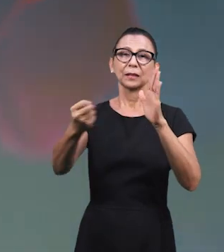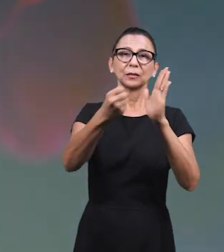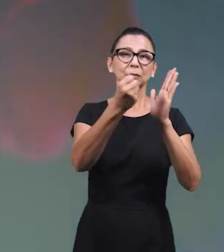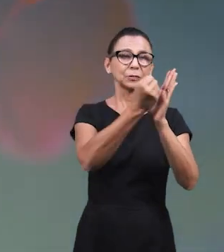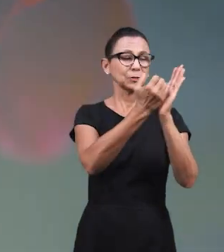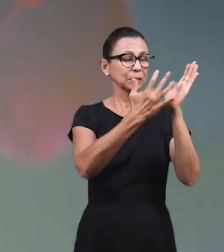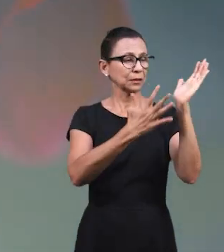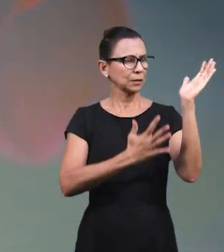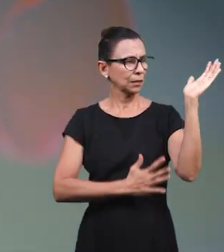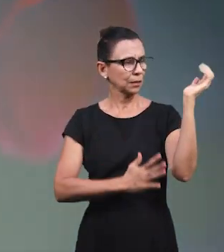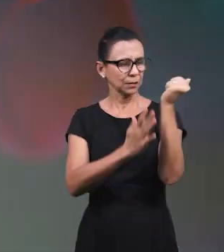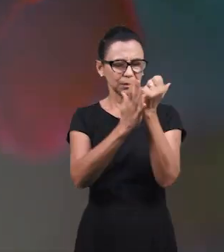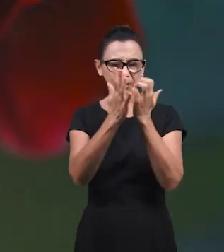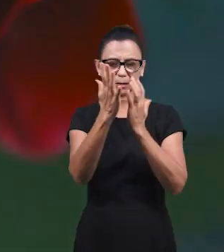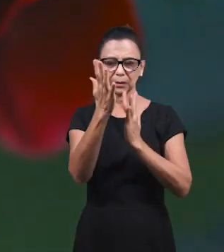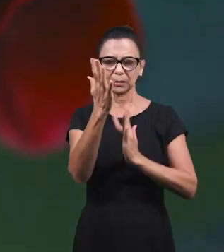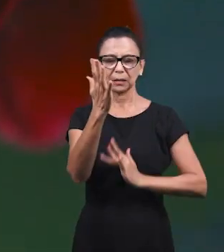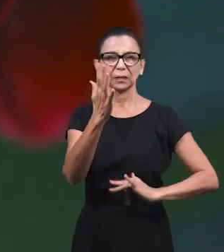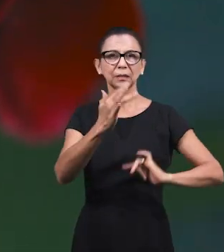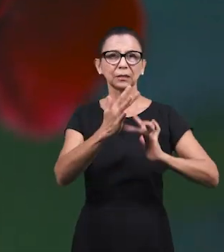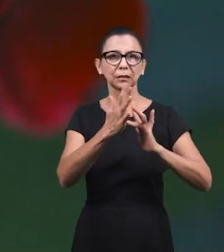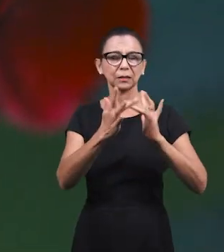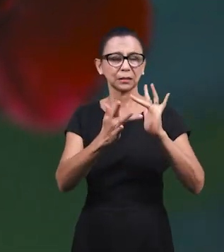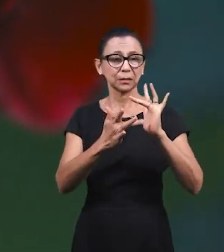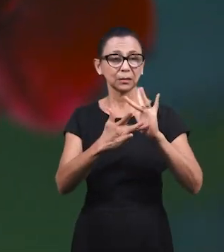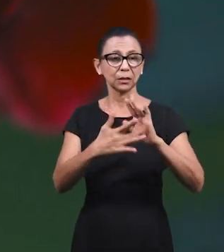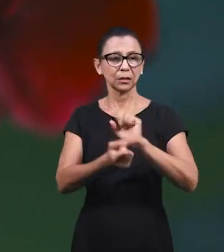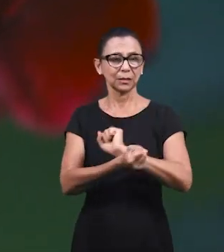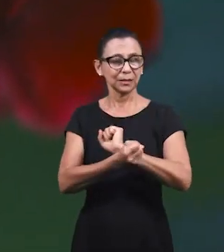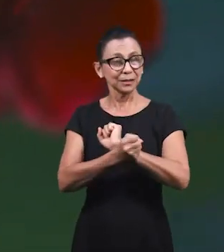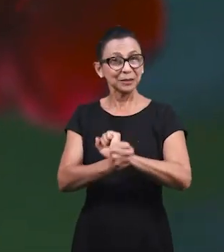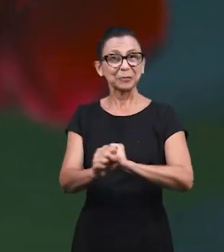Посредством Твоей искупляющей крови